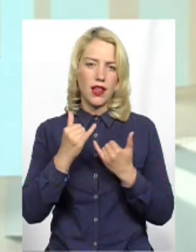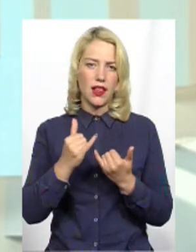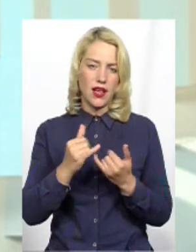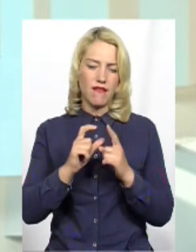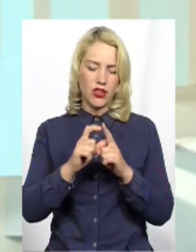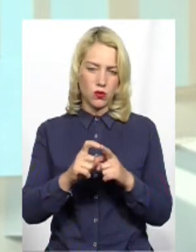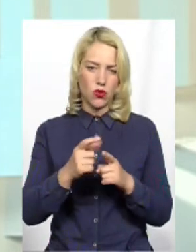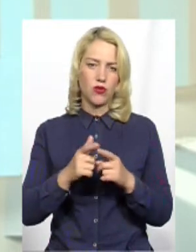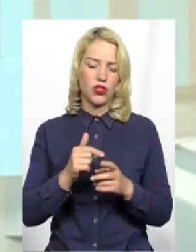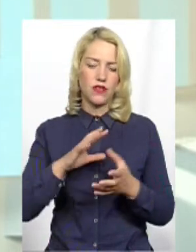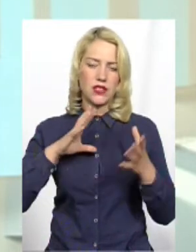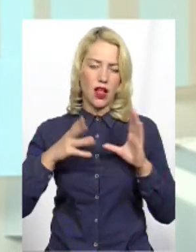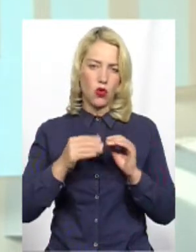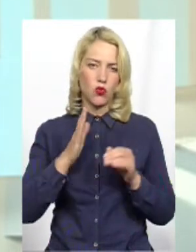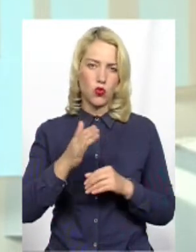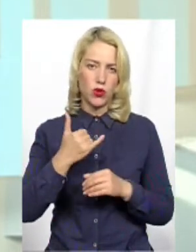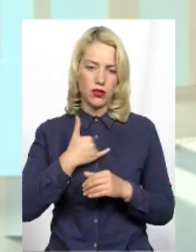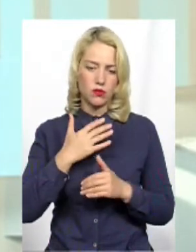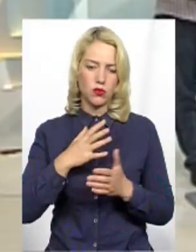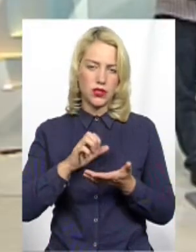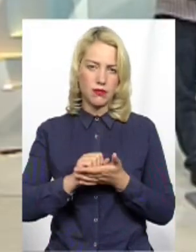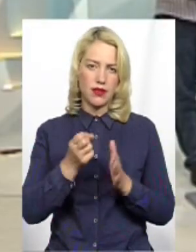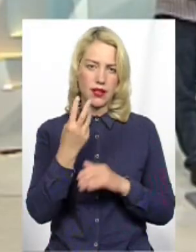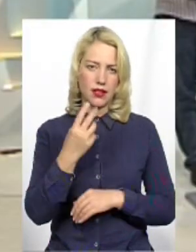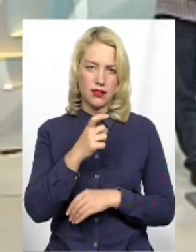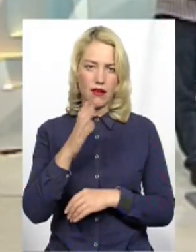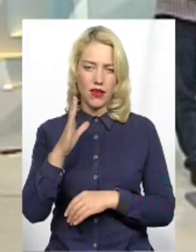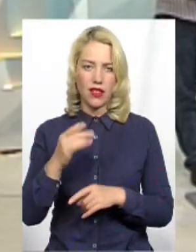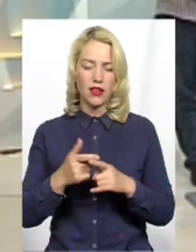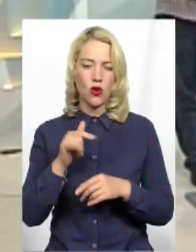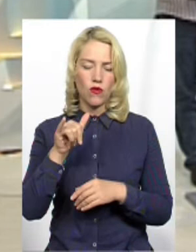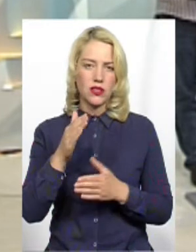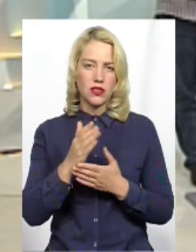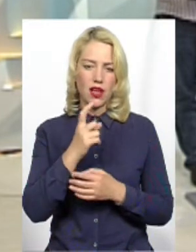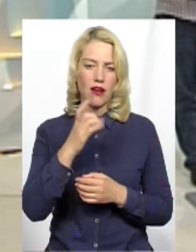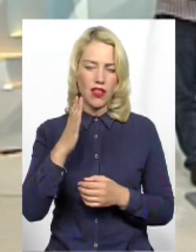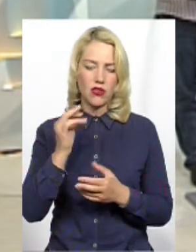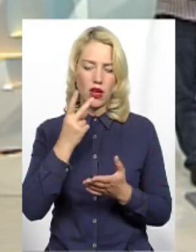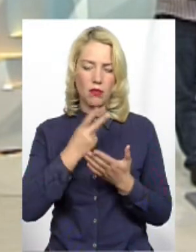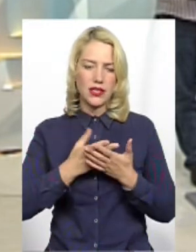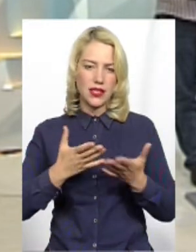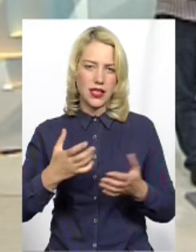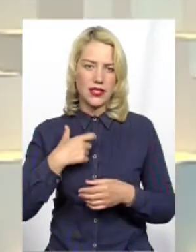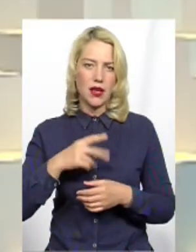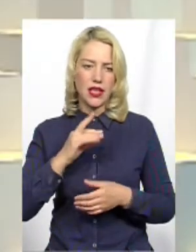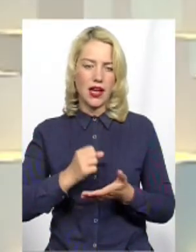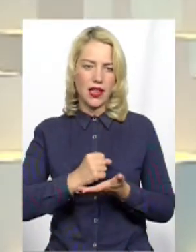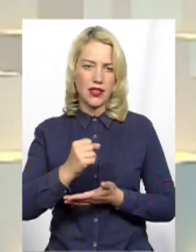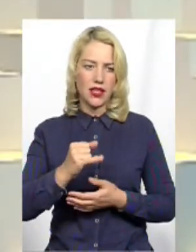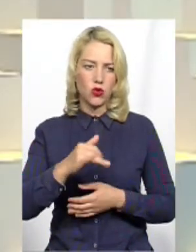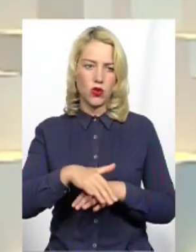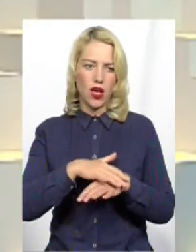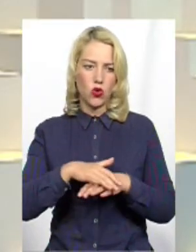13 хвилин І спершу маєте хвилину для презентації себе як кандидата у народні депутати Прошу, хвилина